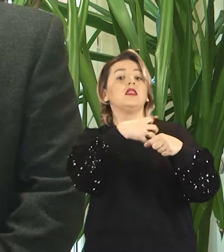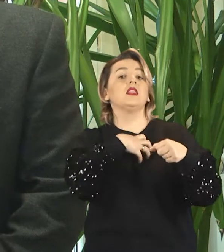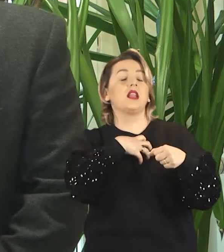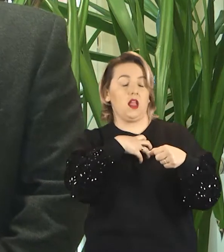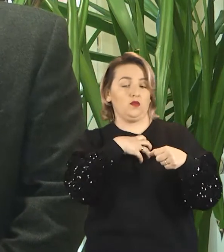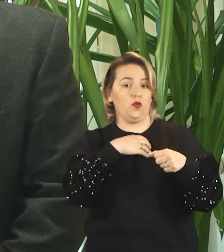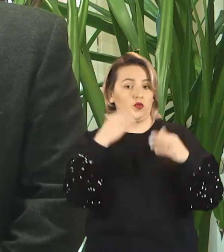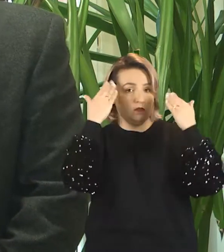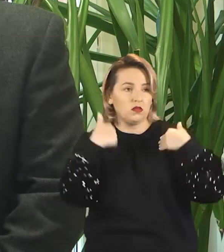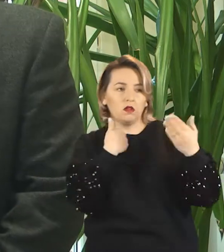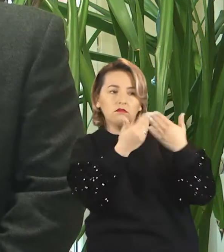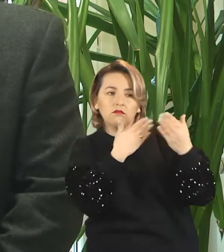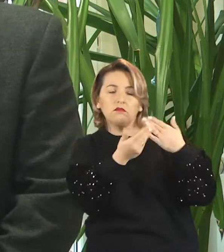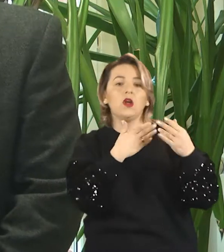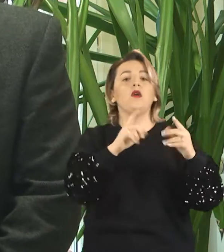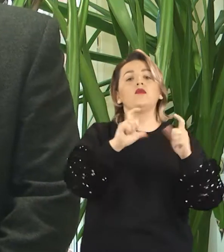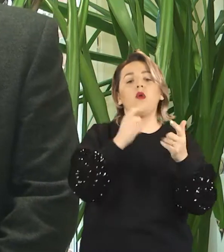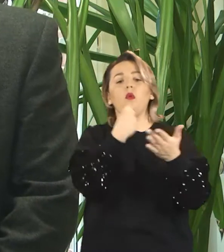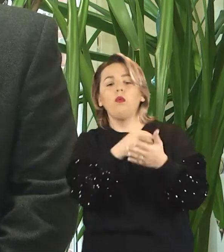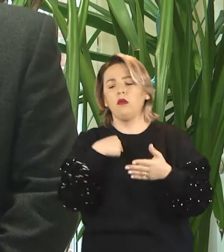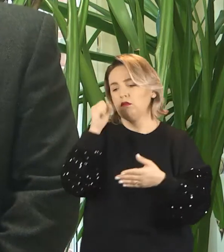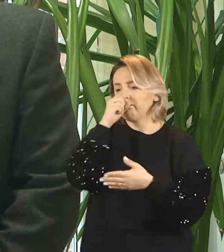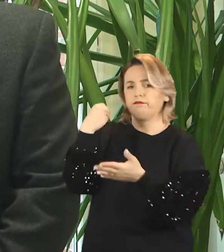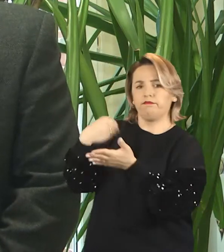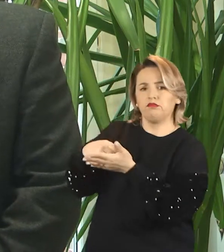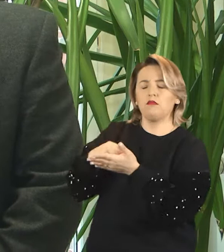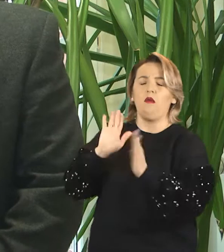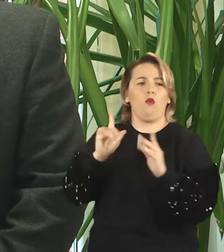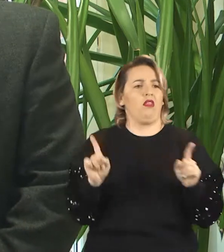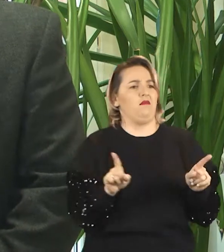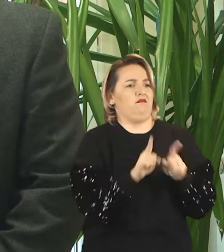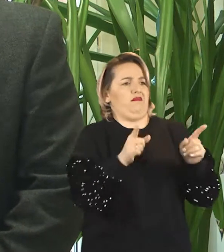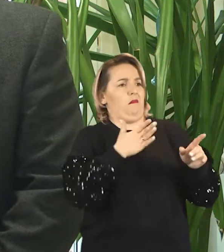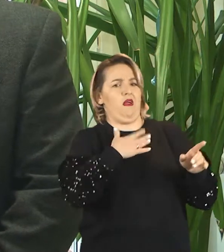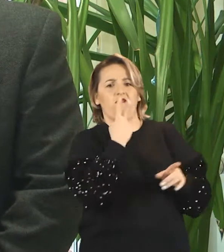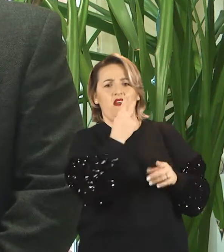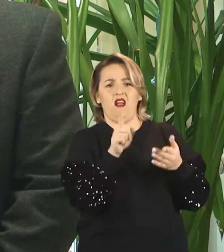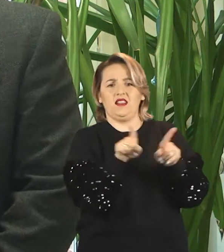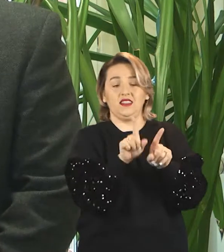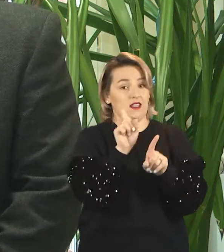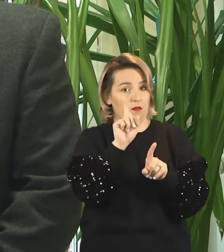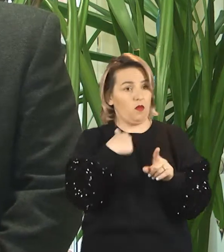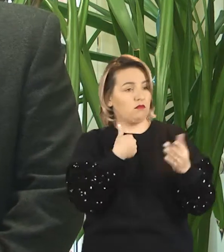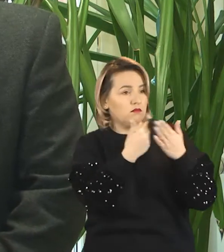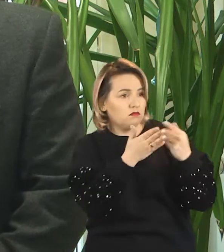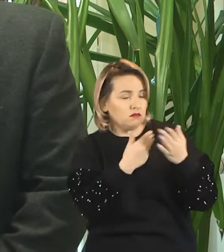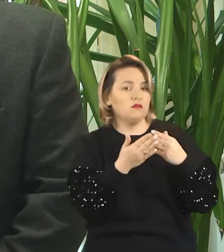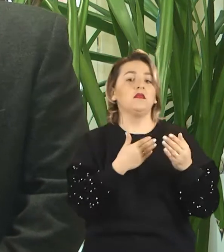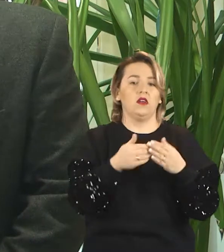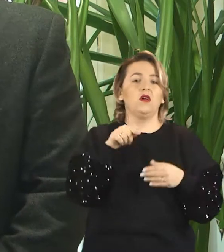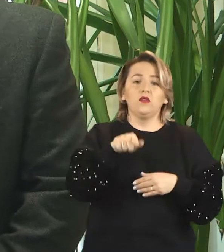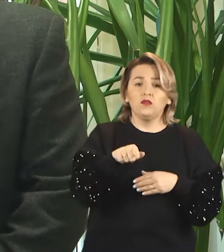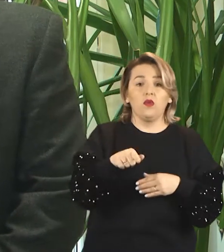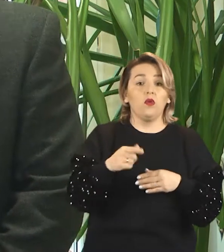nie zdublować się czymś niepotrzebnym. Jak wiadomo postęp techniki medycznej jest